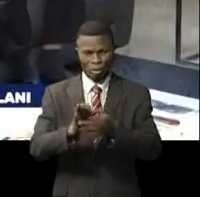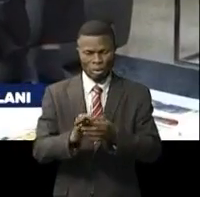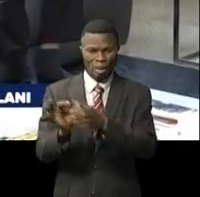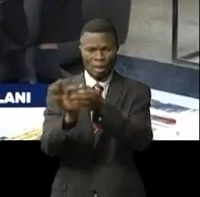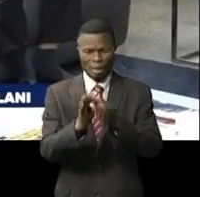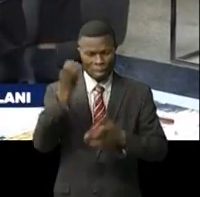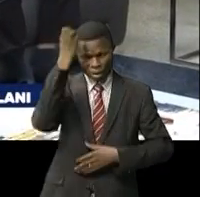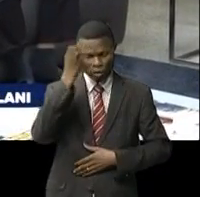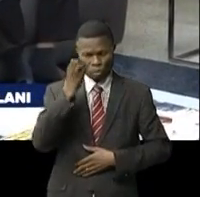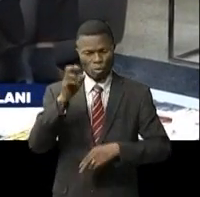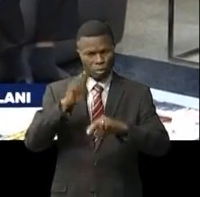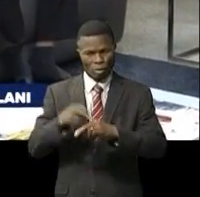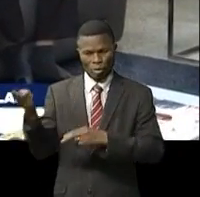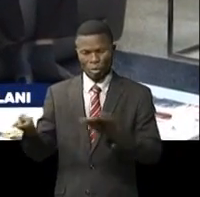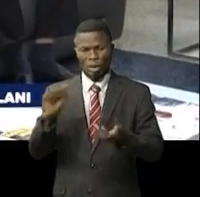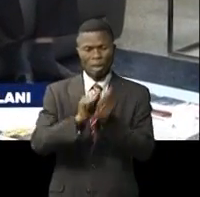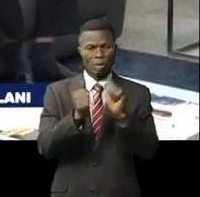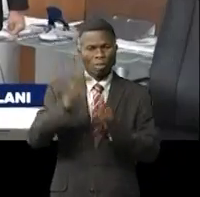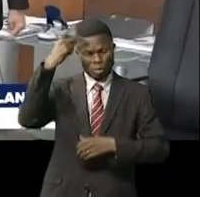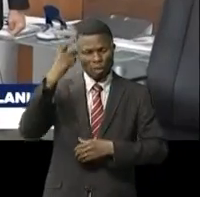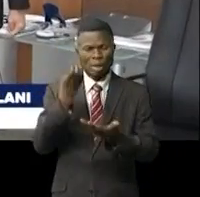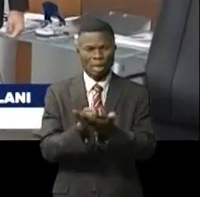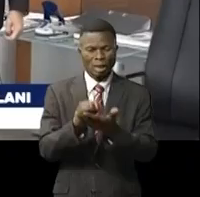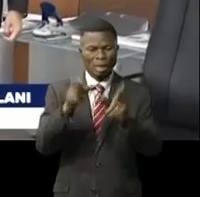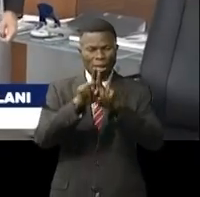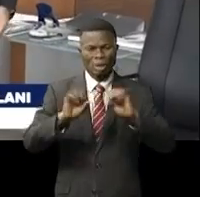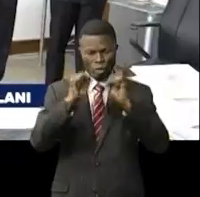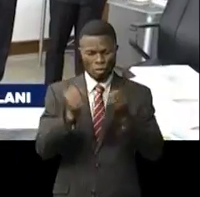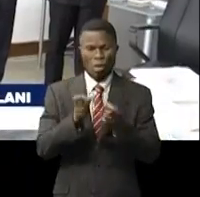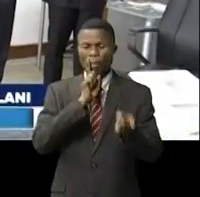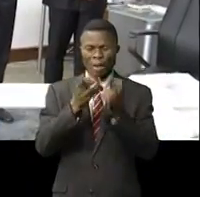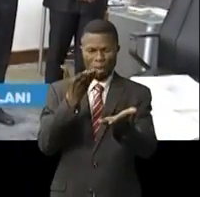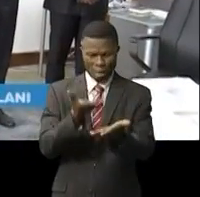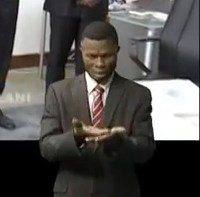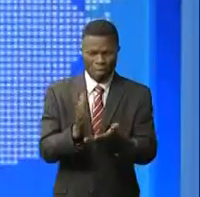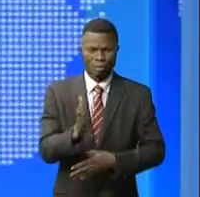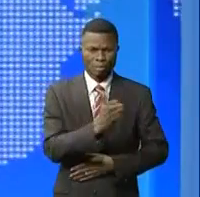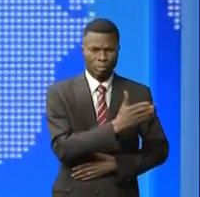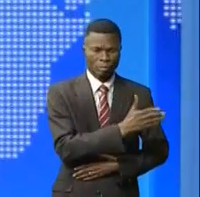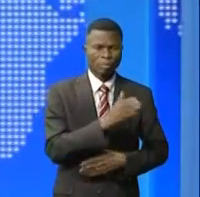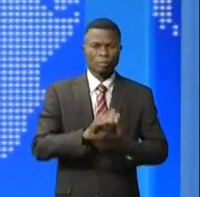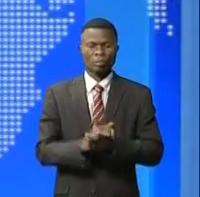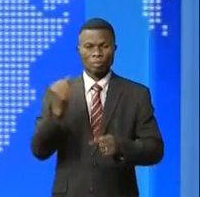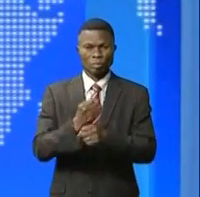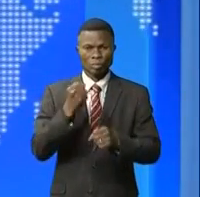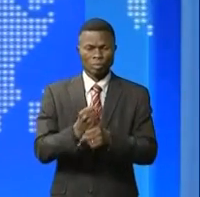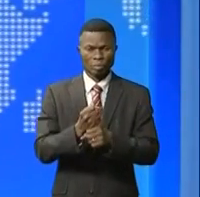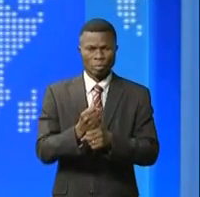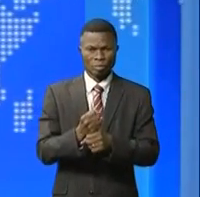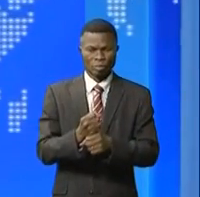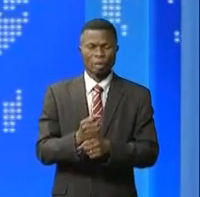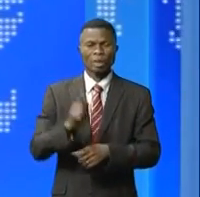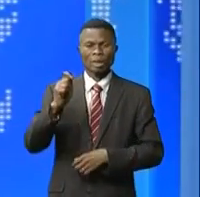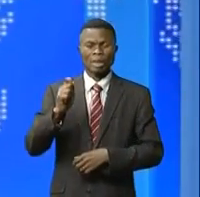l'Union européenne. Les questions politiques, économiques et sociales seront évoquées. Les travaux d'Antin région